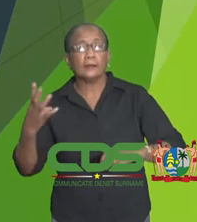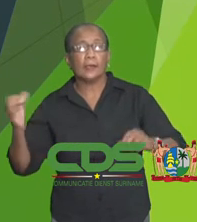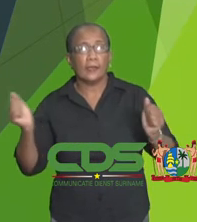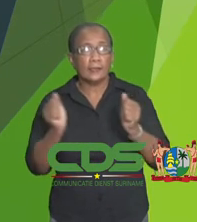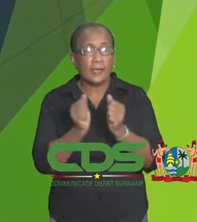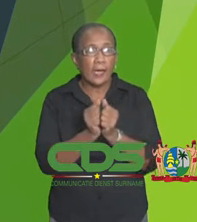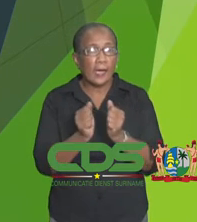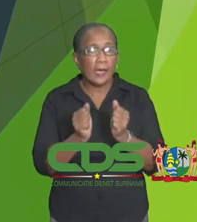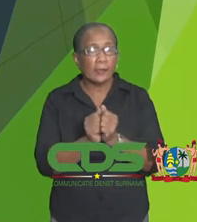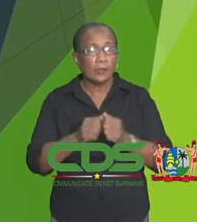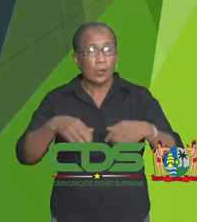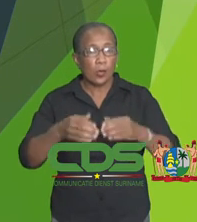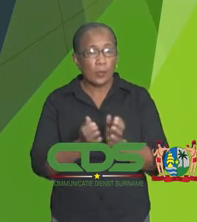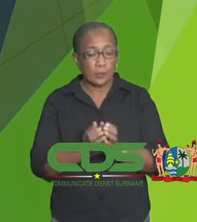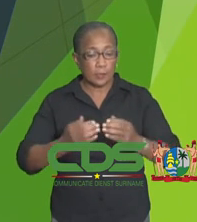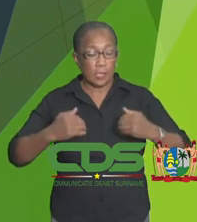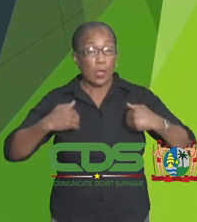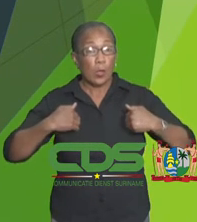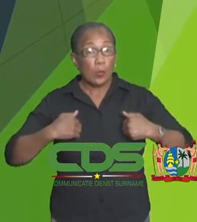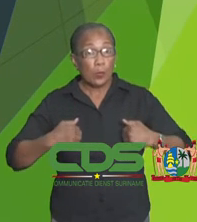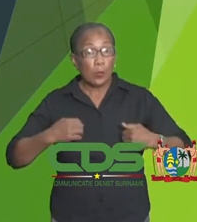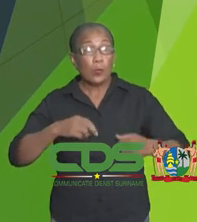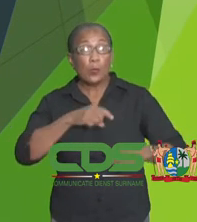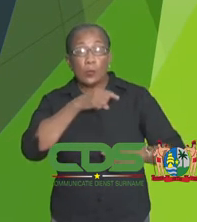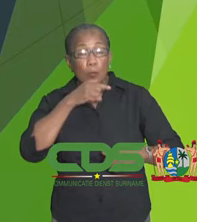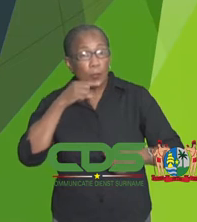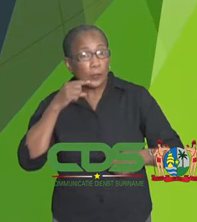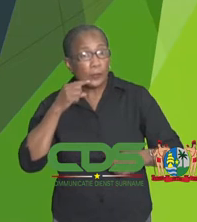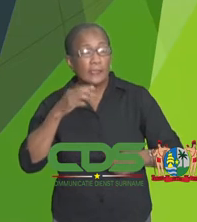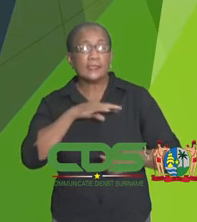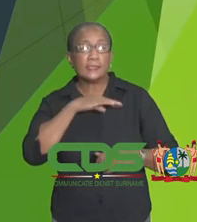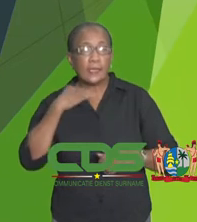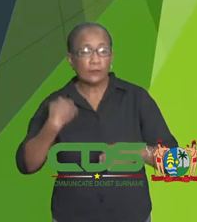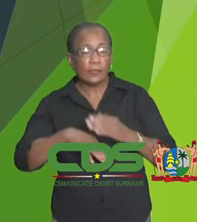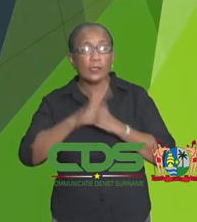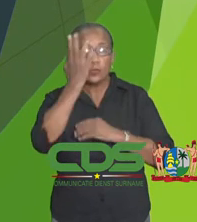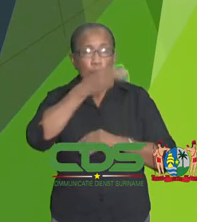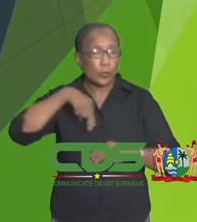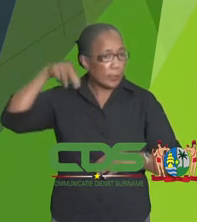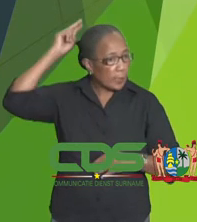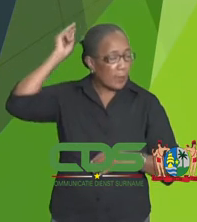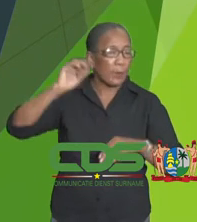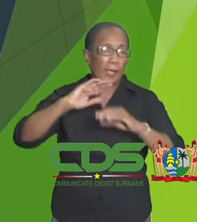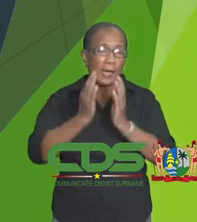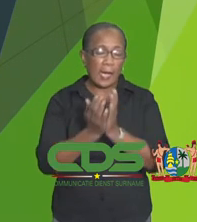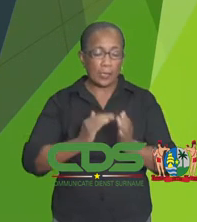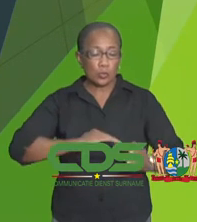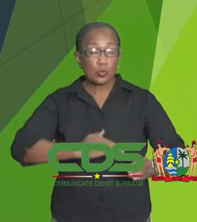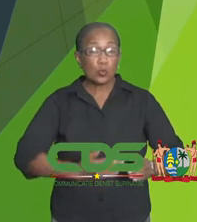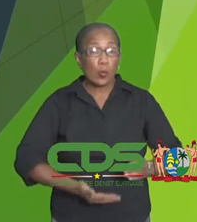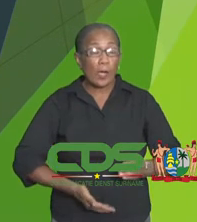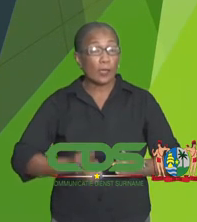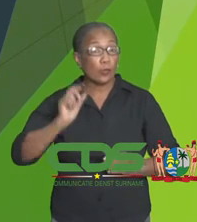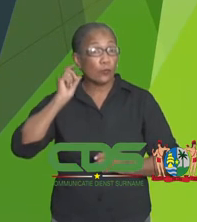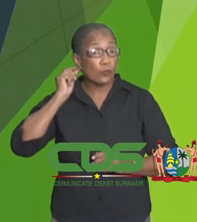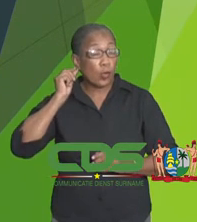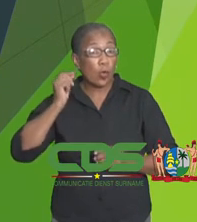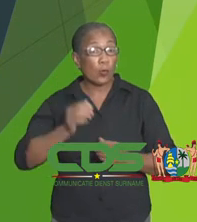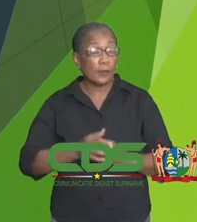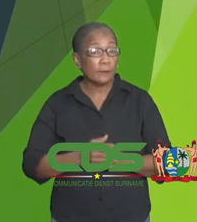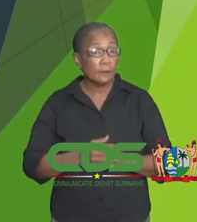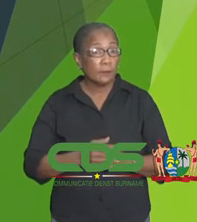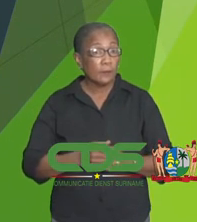commissie moedersterfte in Suriname. Die elke moedersterfte die plaatsvindt, elke sterfte bij een zwangere vrouw, audit, dus